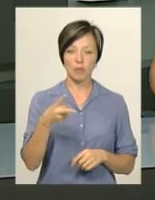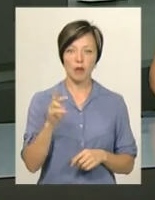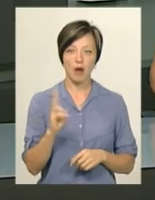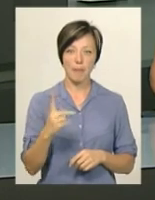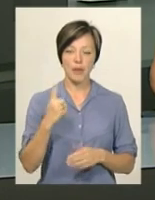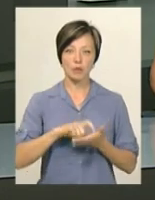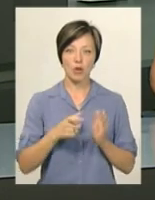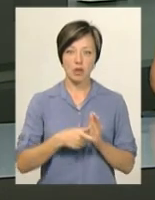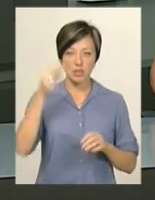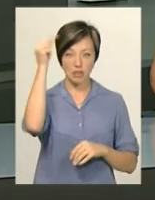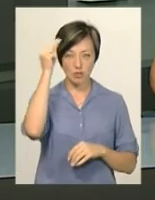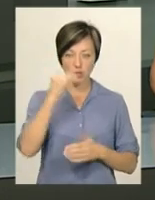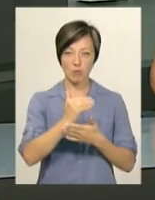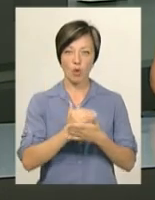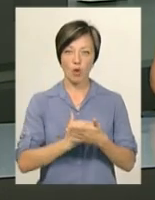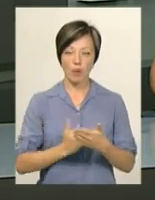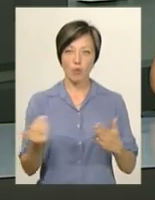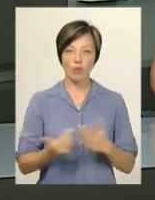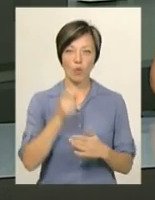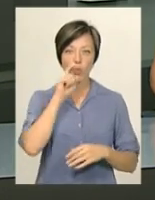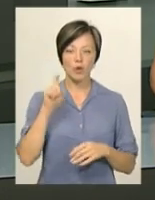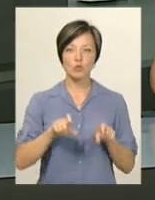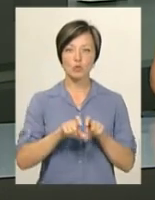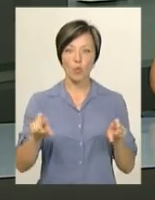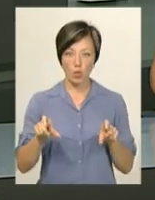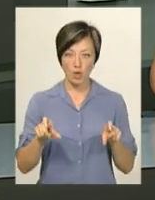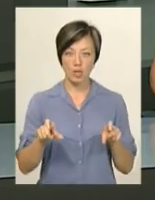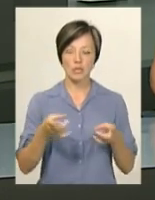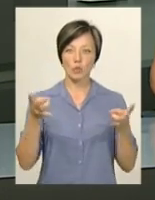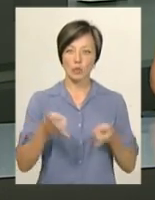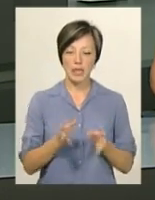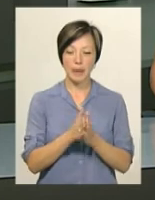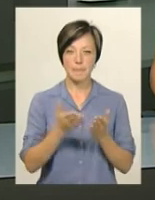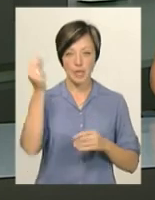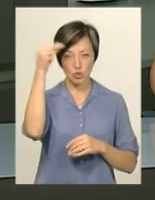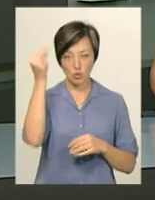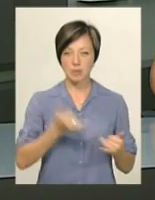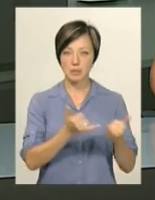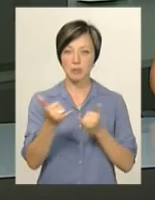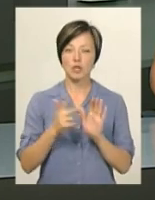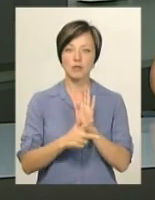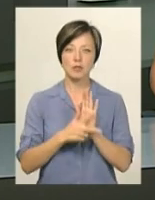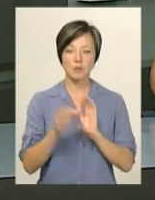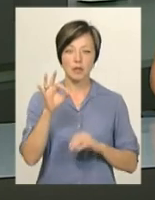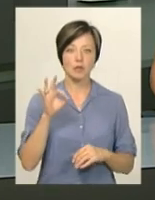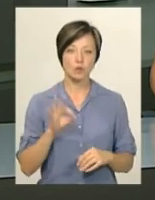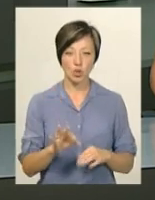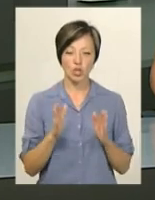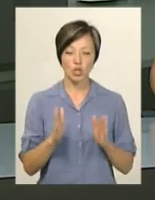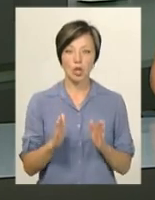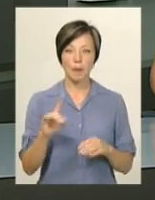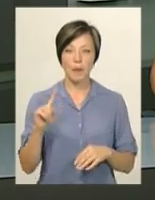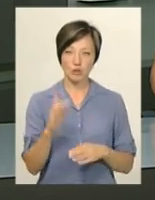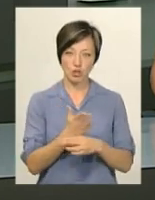Першокласники, які навчатимуться за програмою нової української школи, з необхідних підручників забезпечені на 80% лише